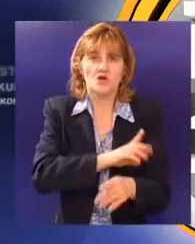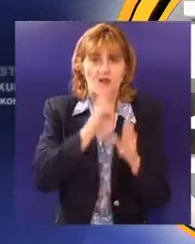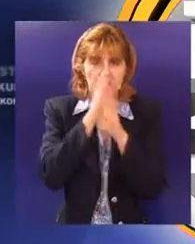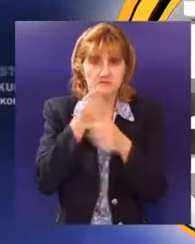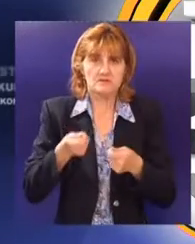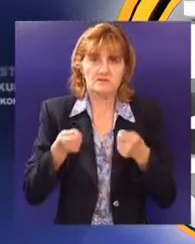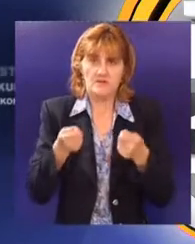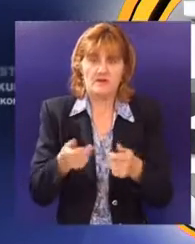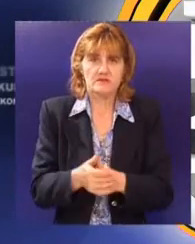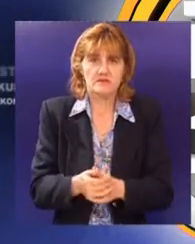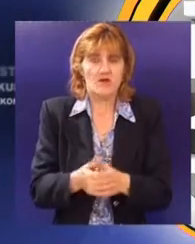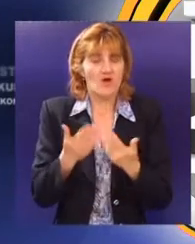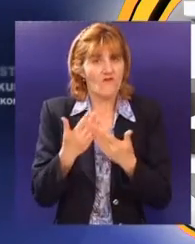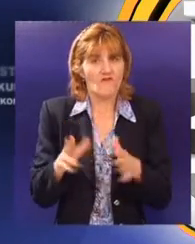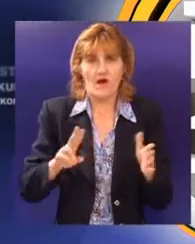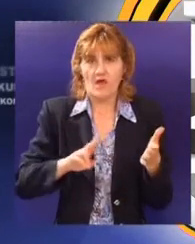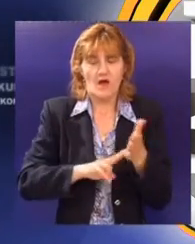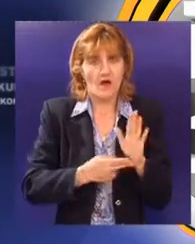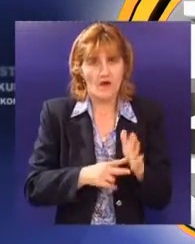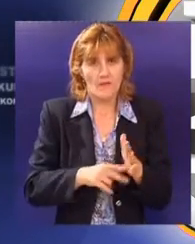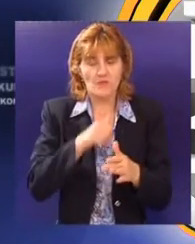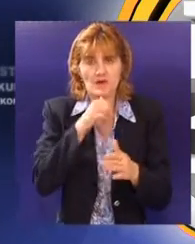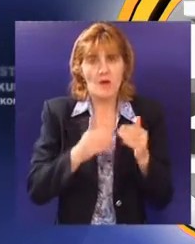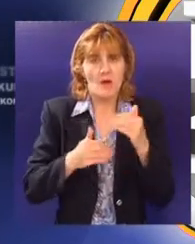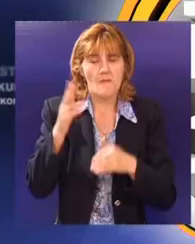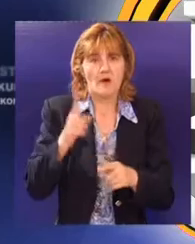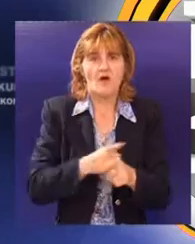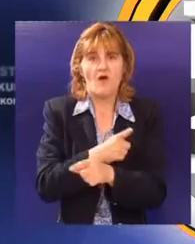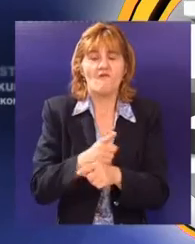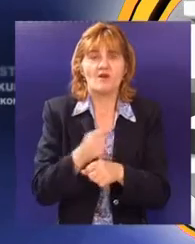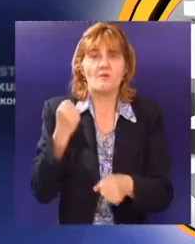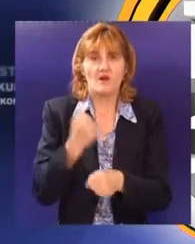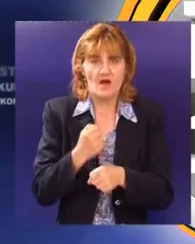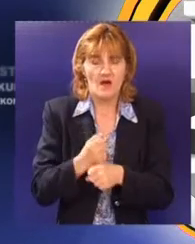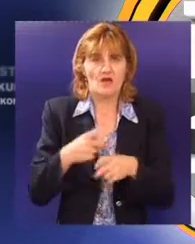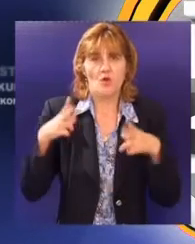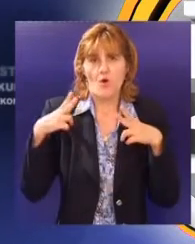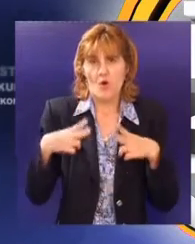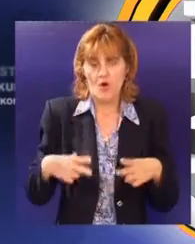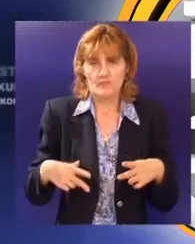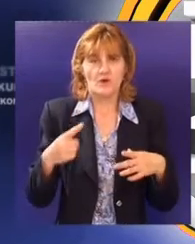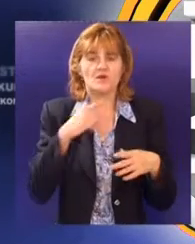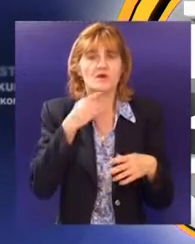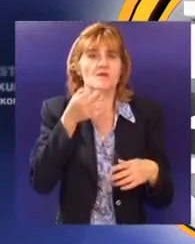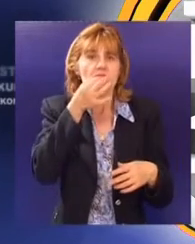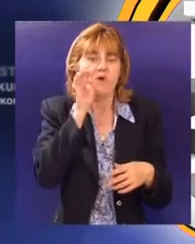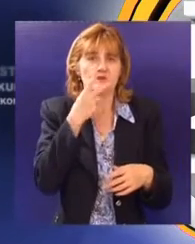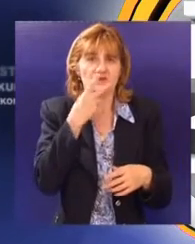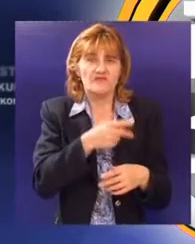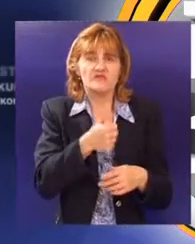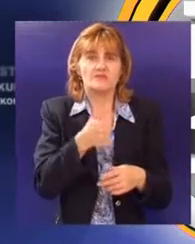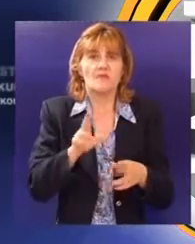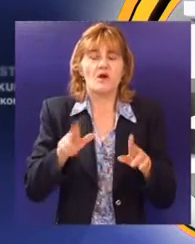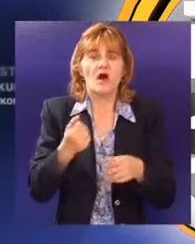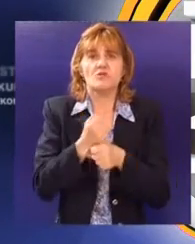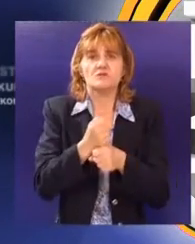inspekciji. Osim toga, velike probleme predstavljaju i prekovremeni rad, odmori i odsustva. Jedino poboljšanje se beleži u sferi